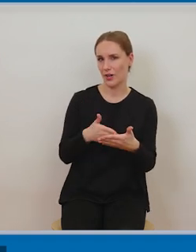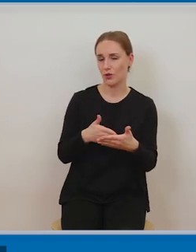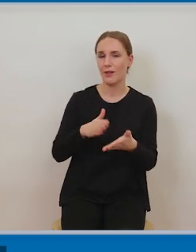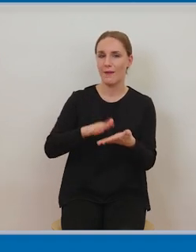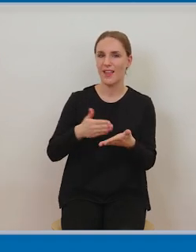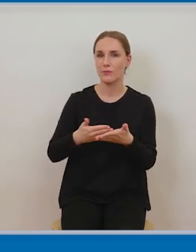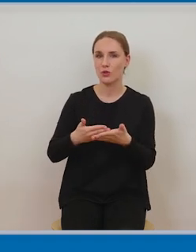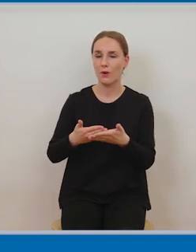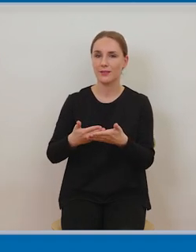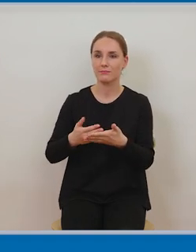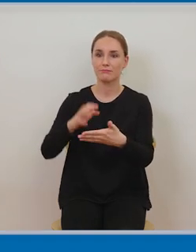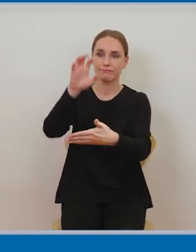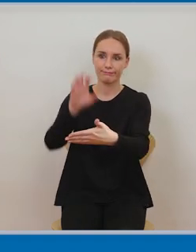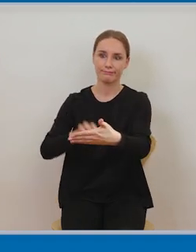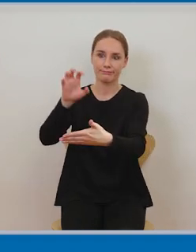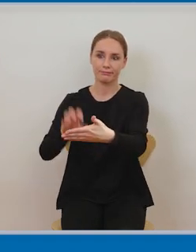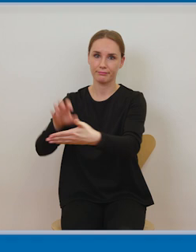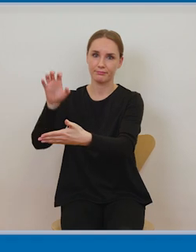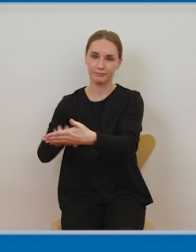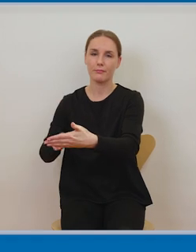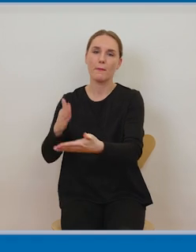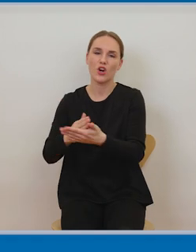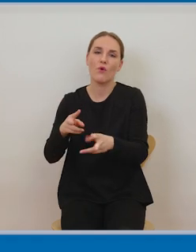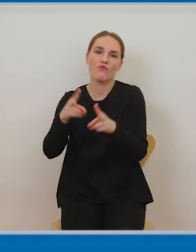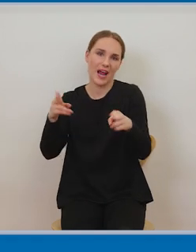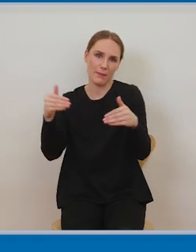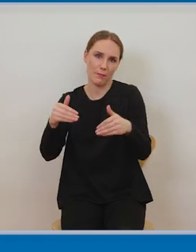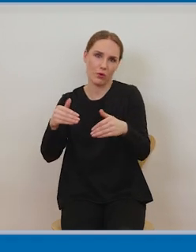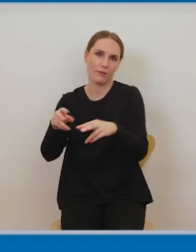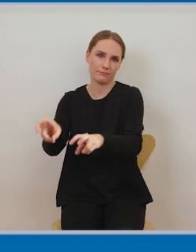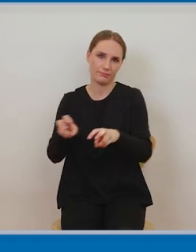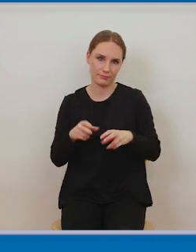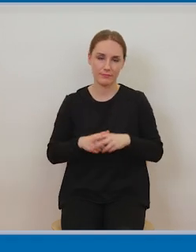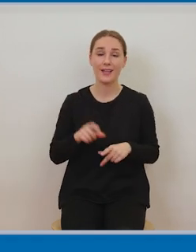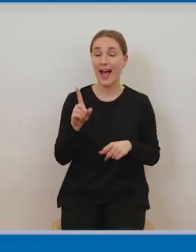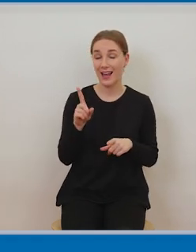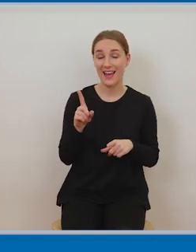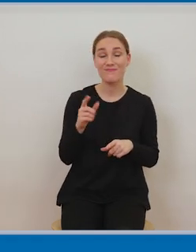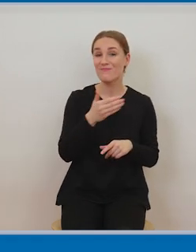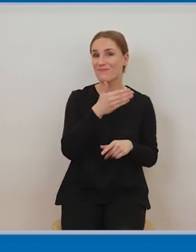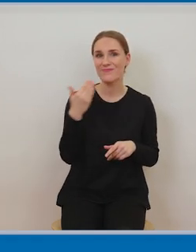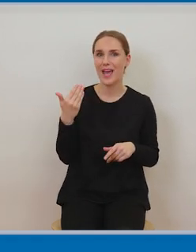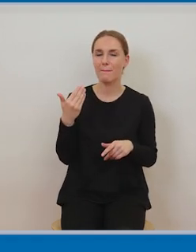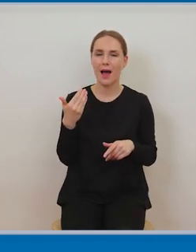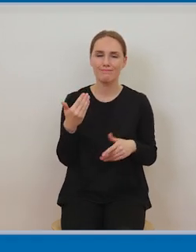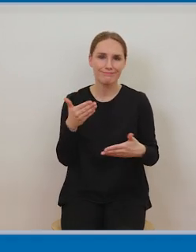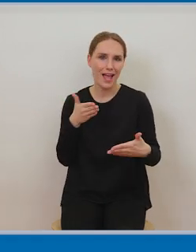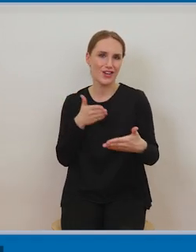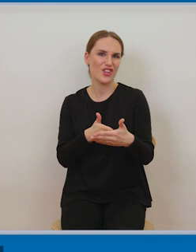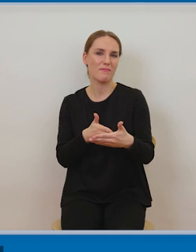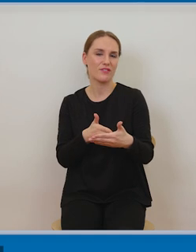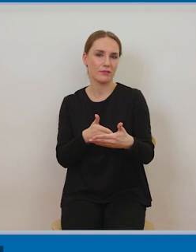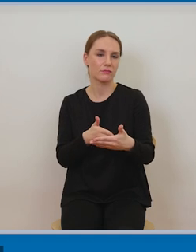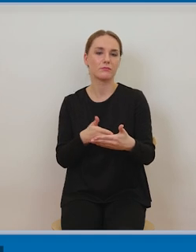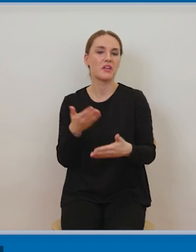zastosować bardzo często studenci pracownicy pytają czy to prawda że 30% tekstu